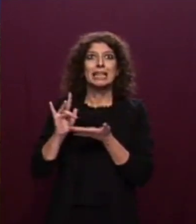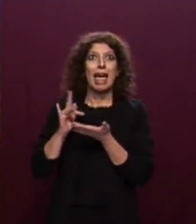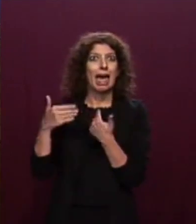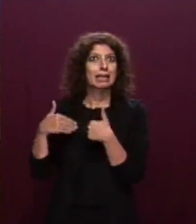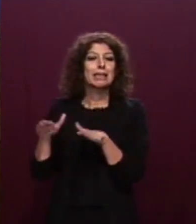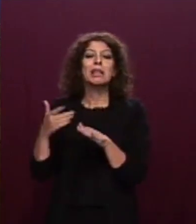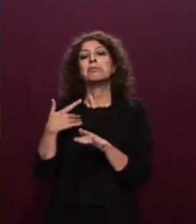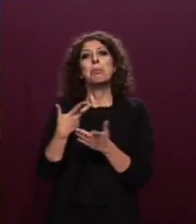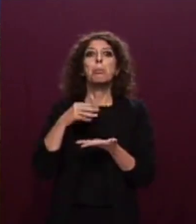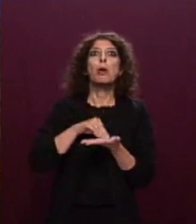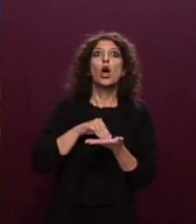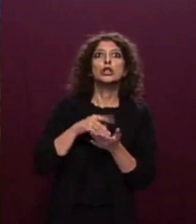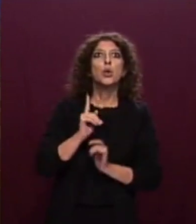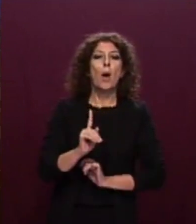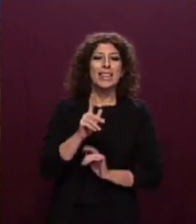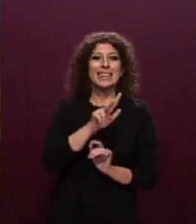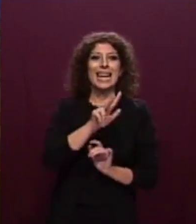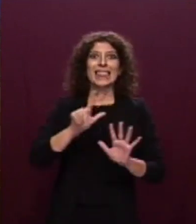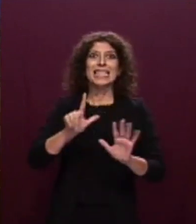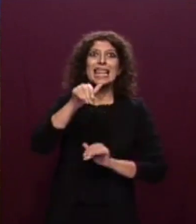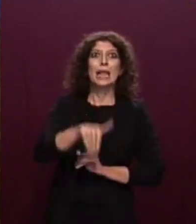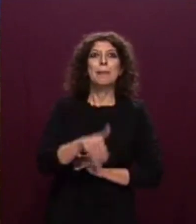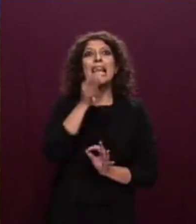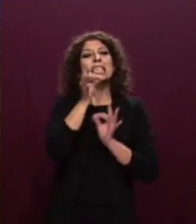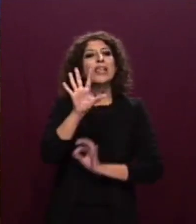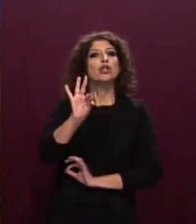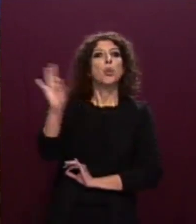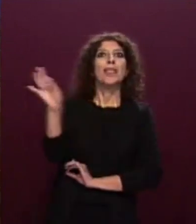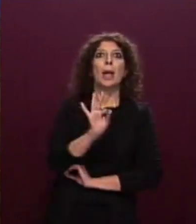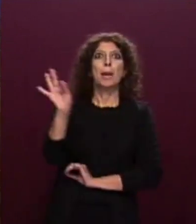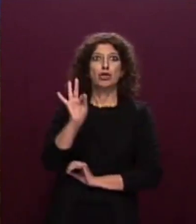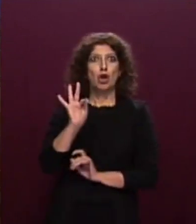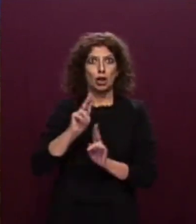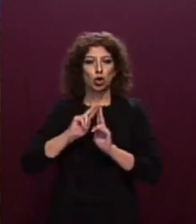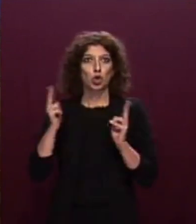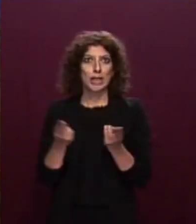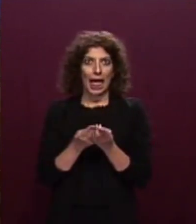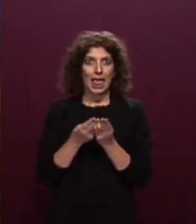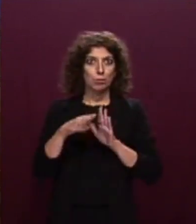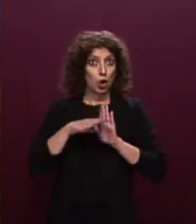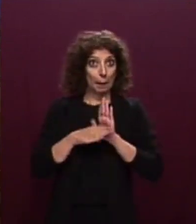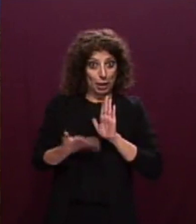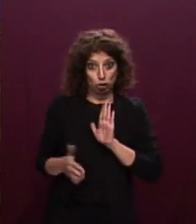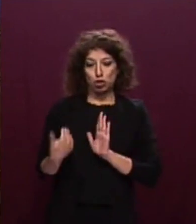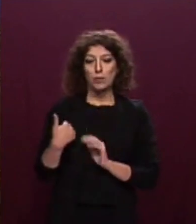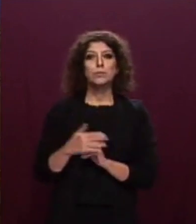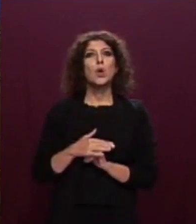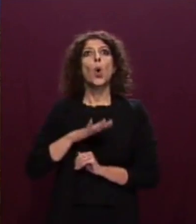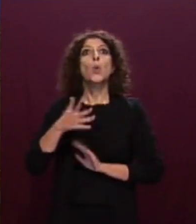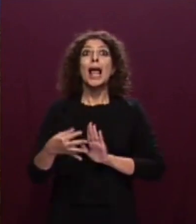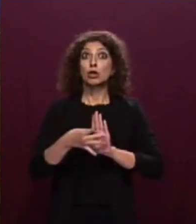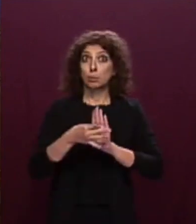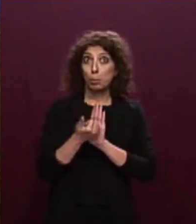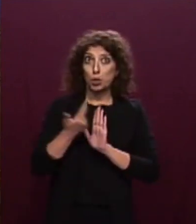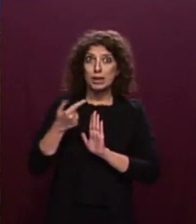poco più di 37.000, pari al 50% del totale programmato. Un altro dato significativo aggiornato e utile